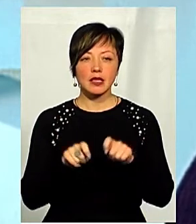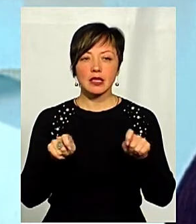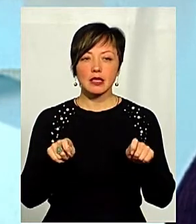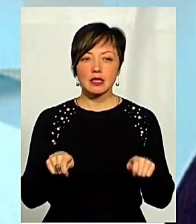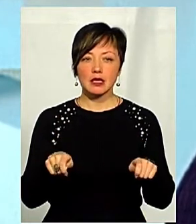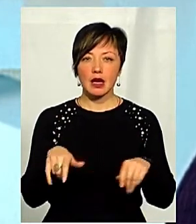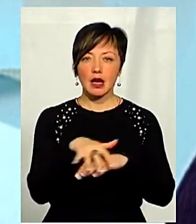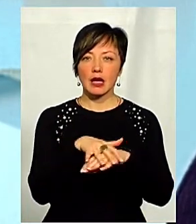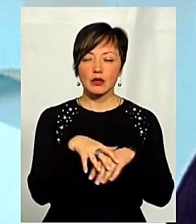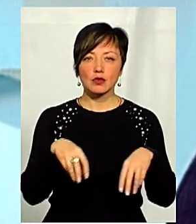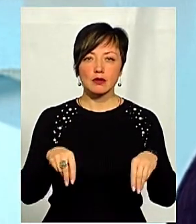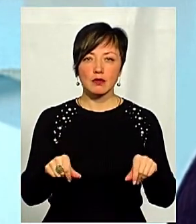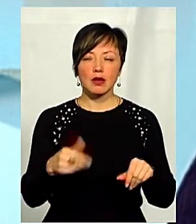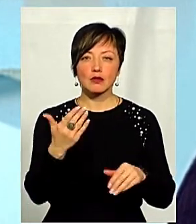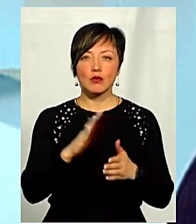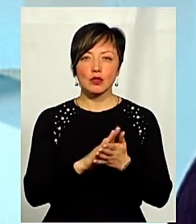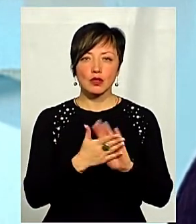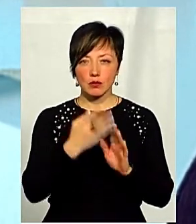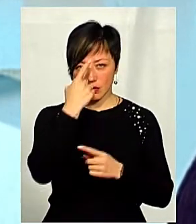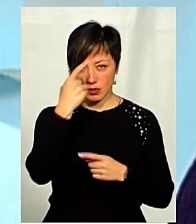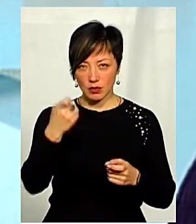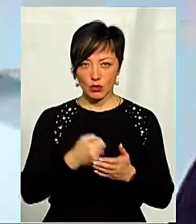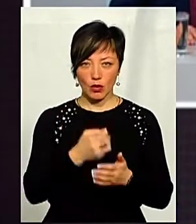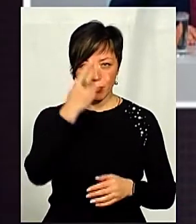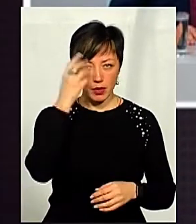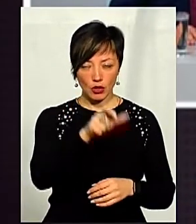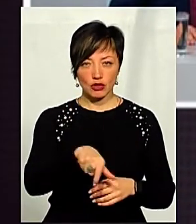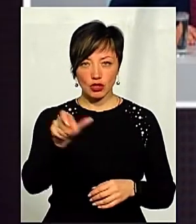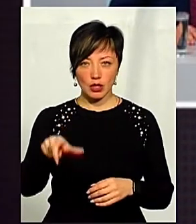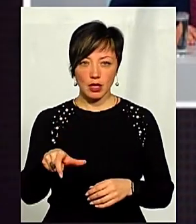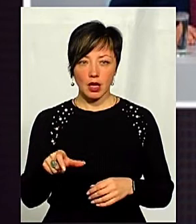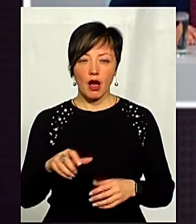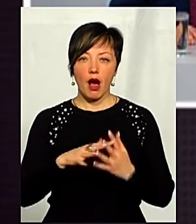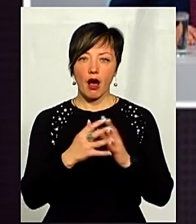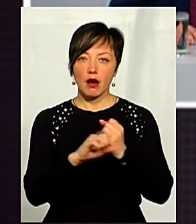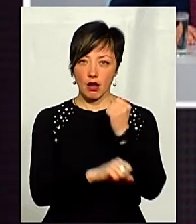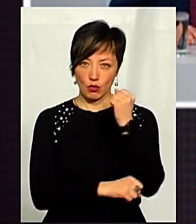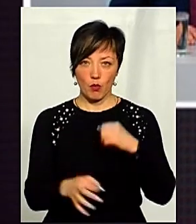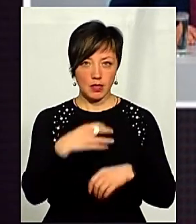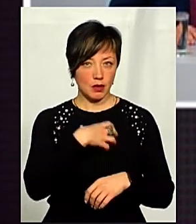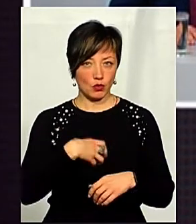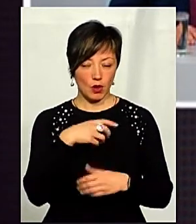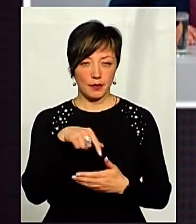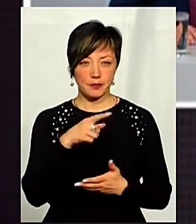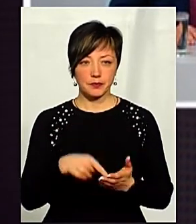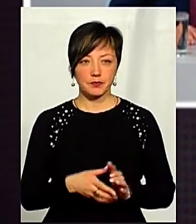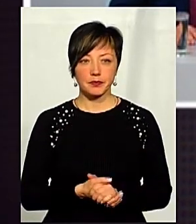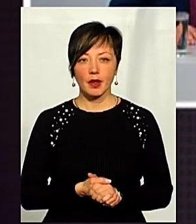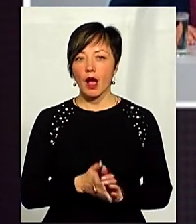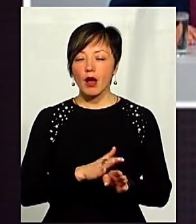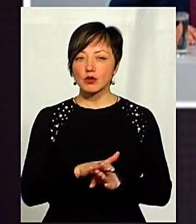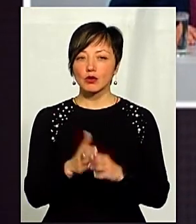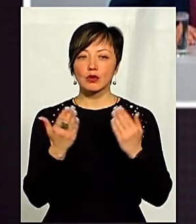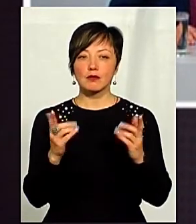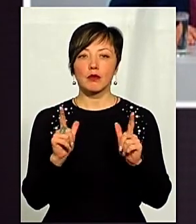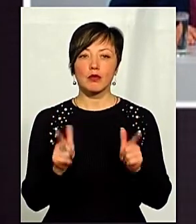землі. Як ви цю думку і свою позицію будете доносити до хмельничан? Тому що для аграрної області це дуже актуальне питання. Абсолютно з